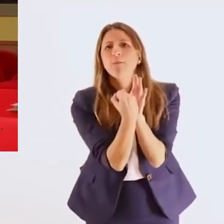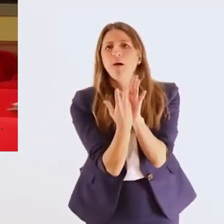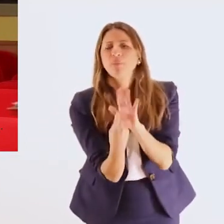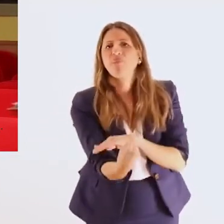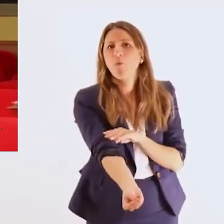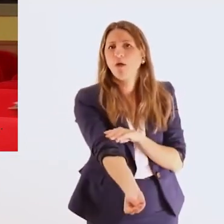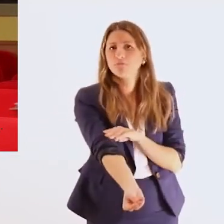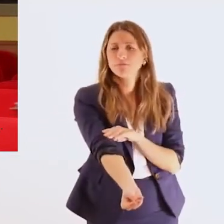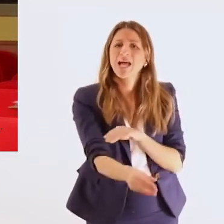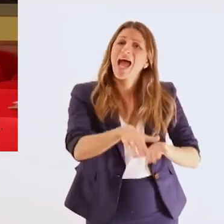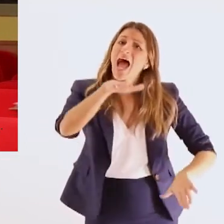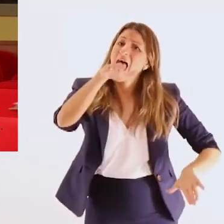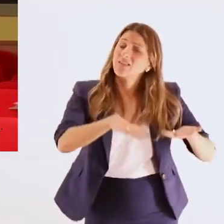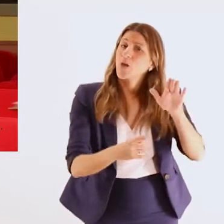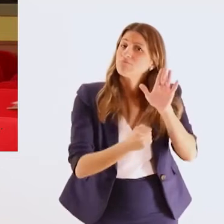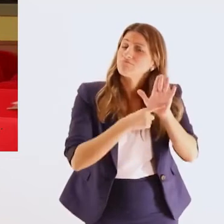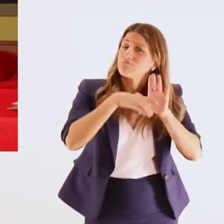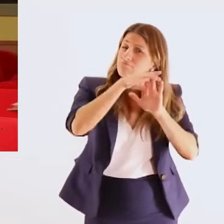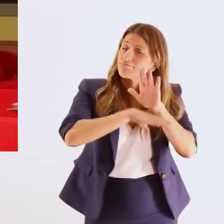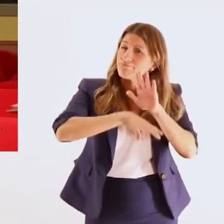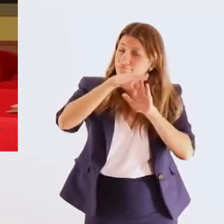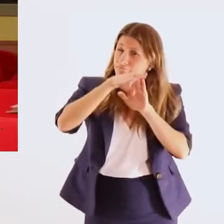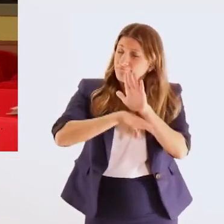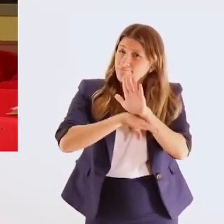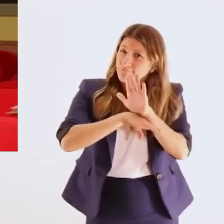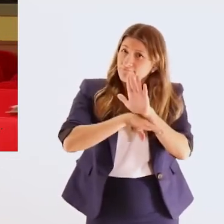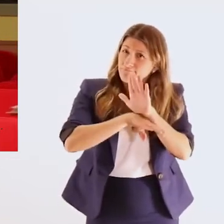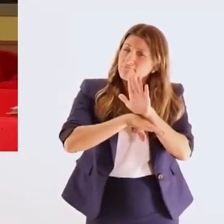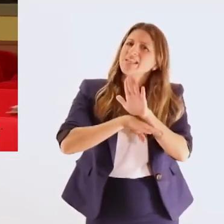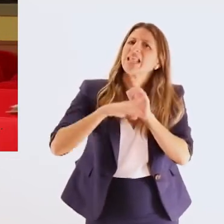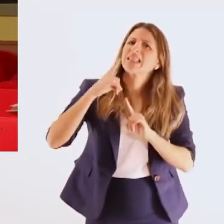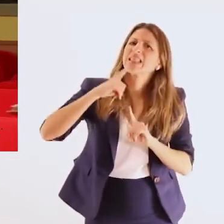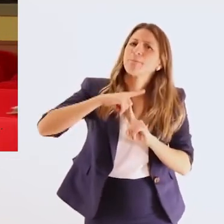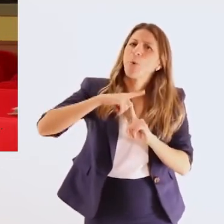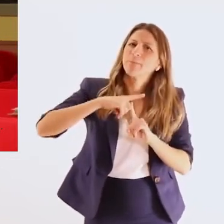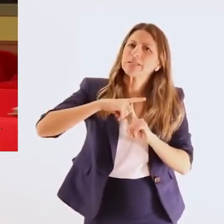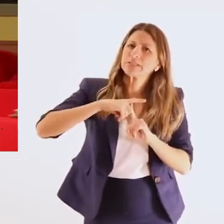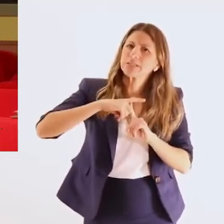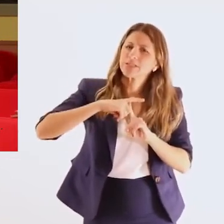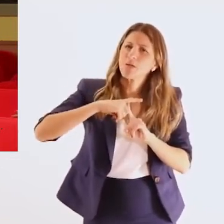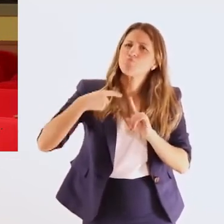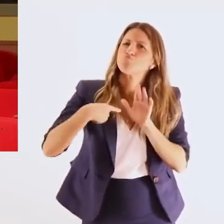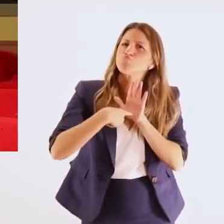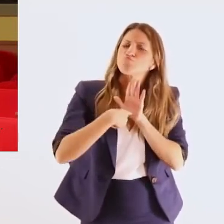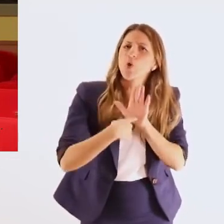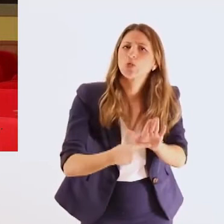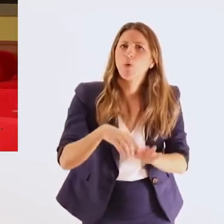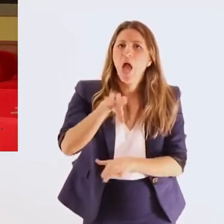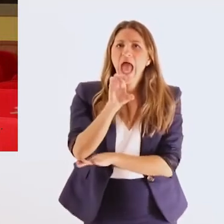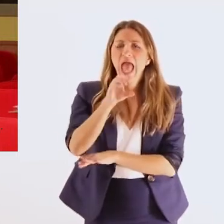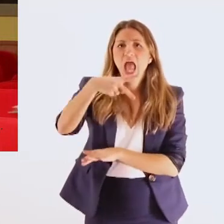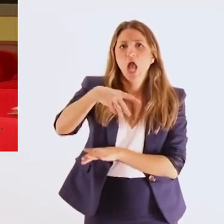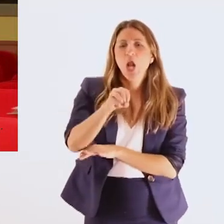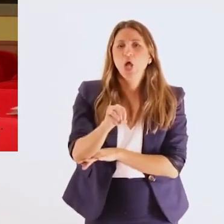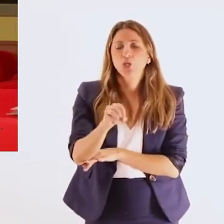ΕΛΟΤ Σύμβαση και Κανονισμό Λειτουργίας του Εθνικού Σήματος Προλασσιμότητας